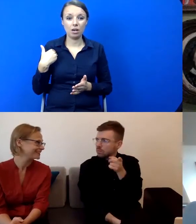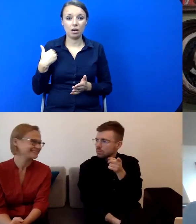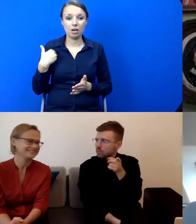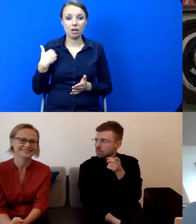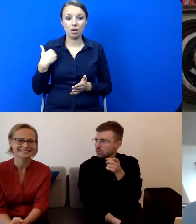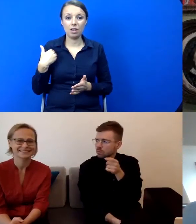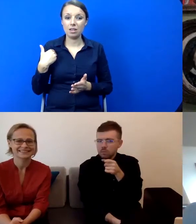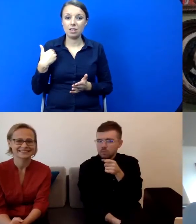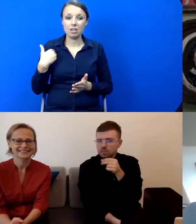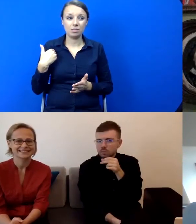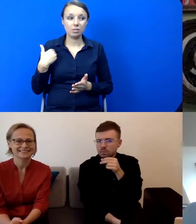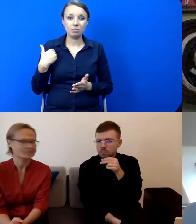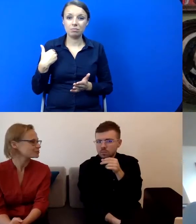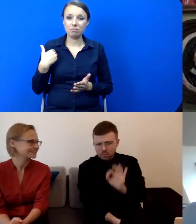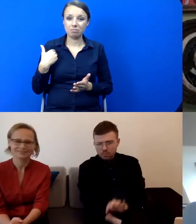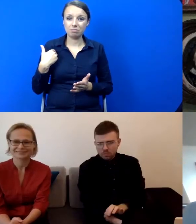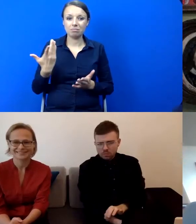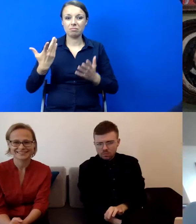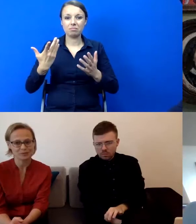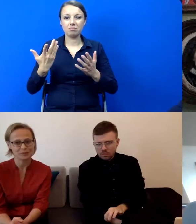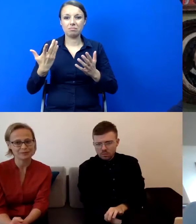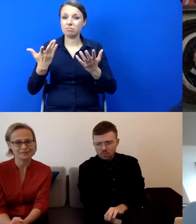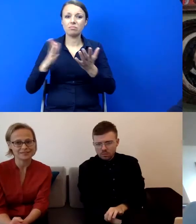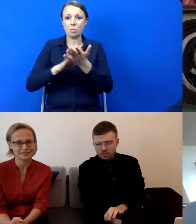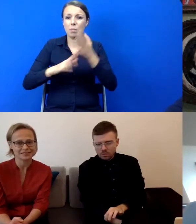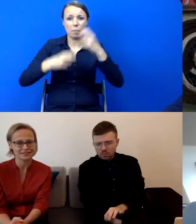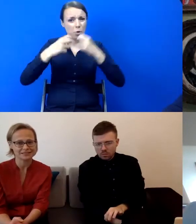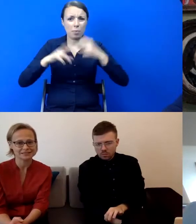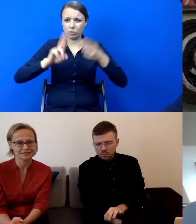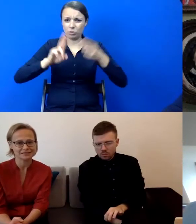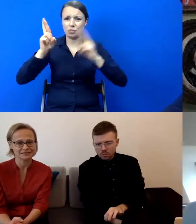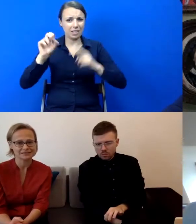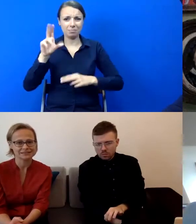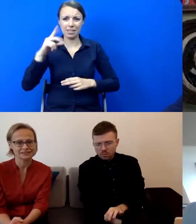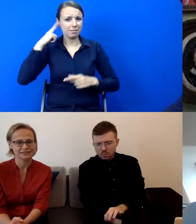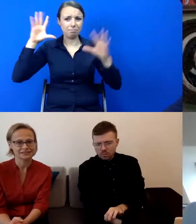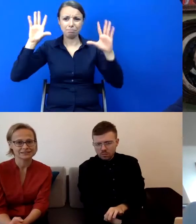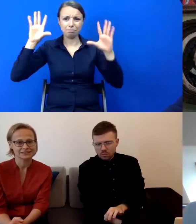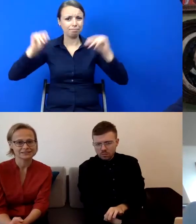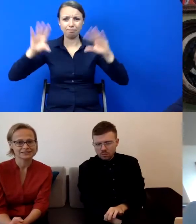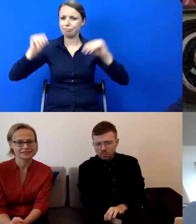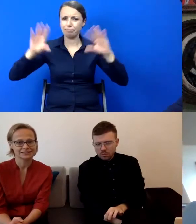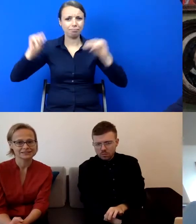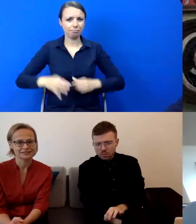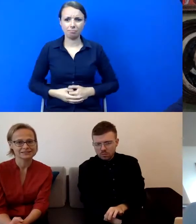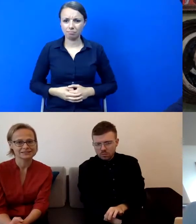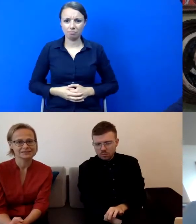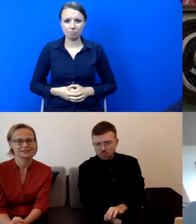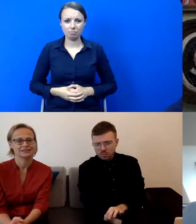grupy. Ja słyszę. Jest jakiś problem? Troszeczkę nam przerywa.